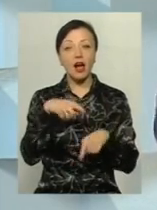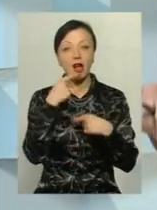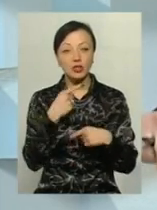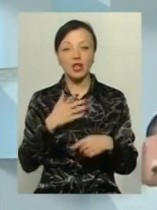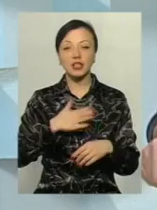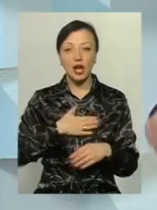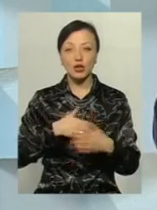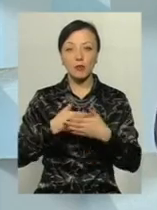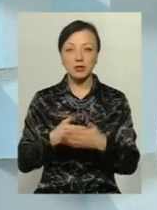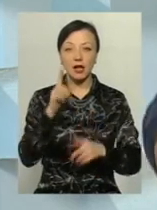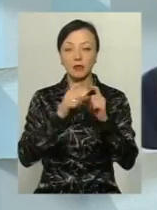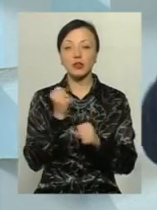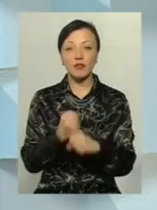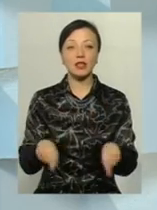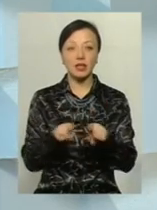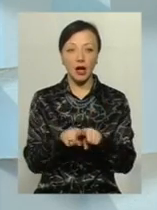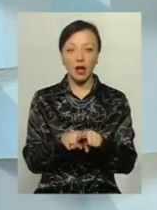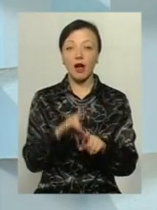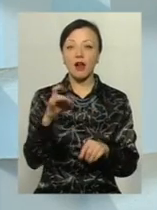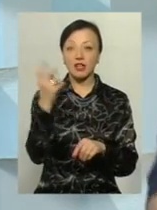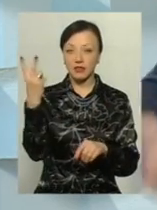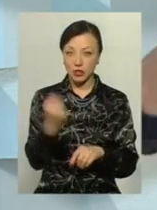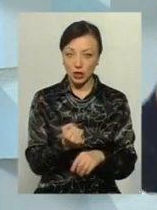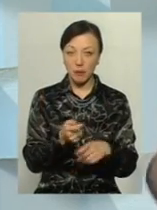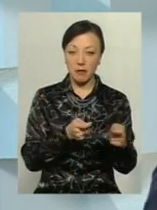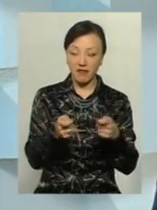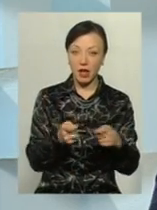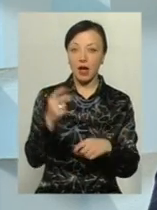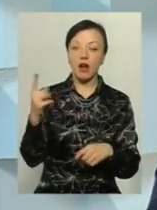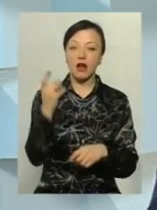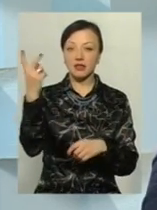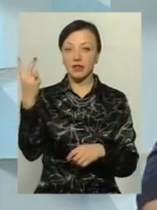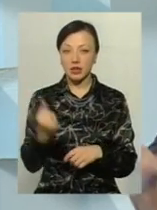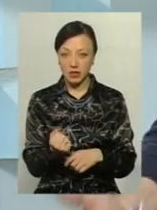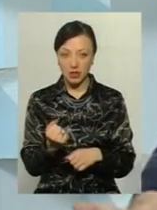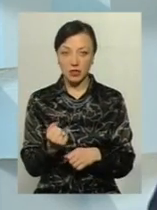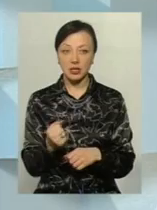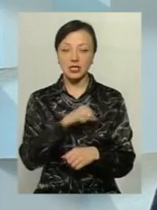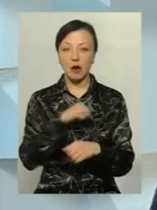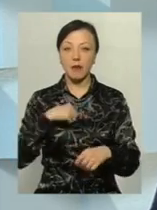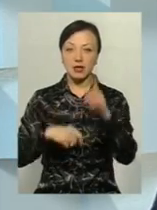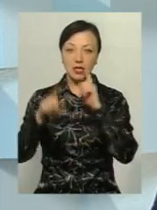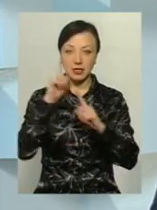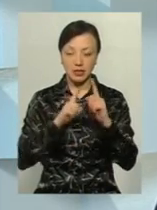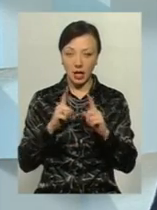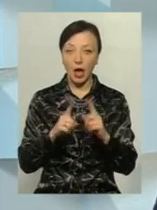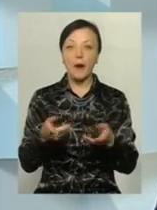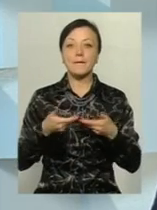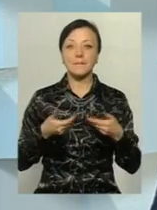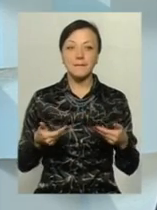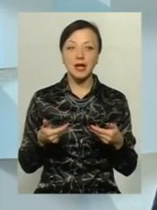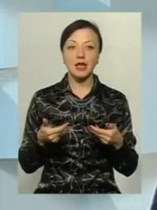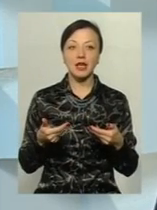наша громадська рада працювала таким чином, раз в дві неділі правління, раз в дві неділі сама засідання громадської ради. Ми